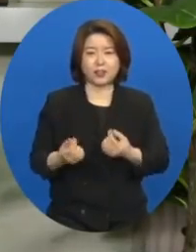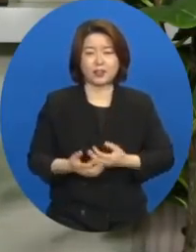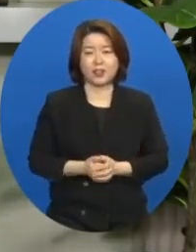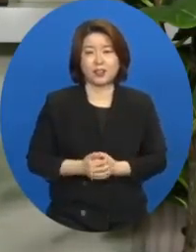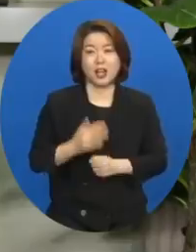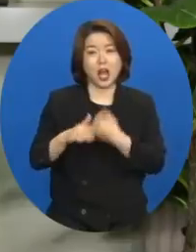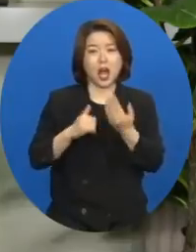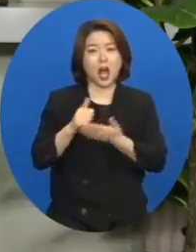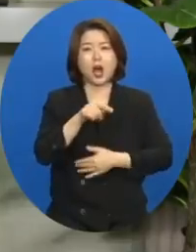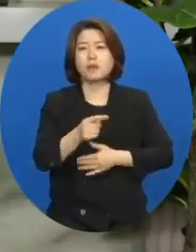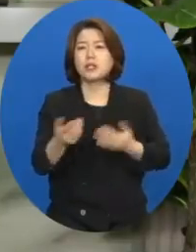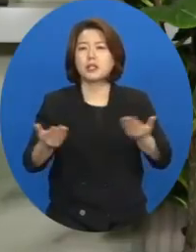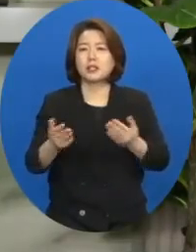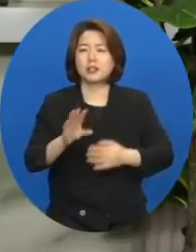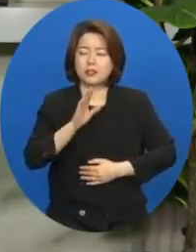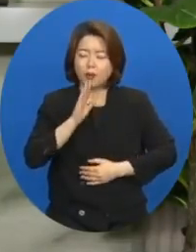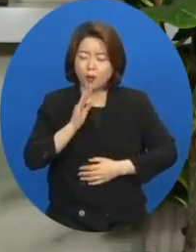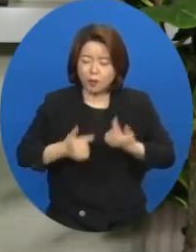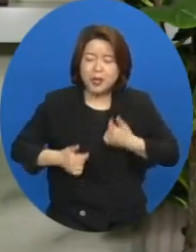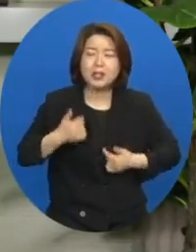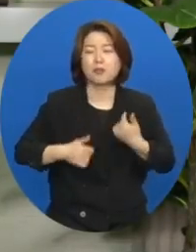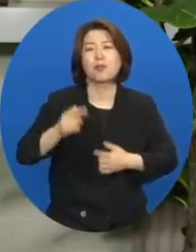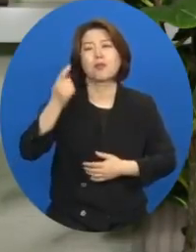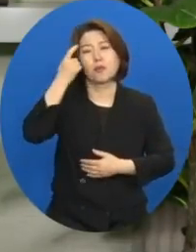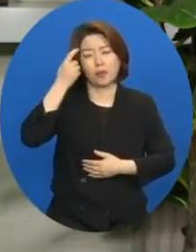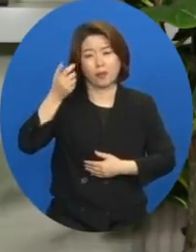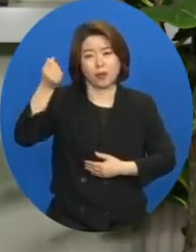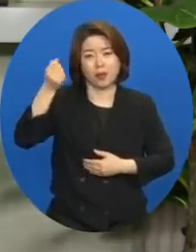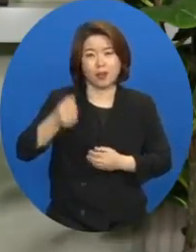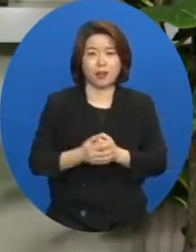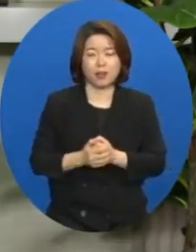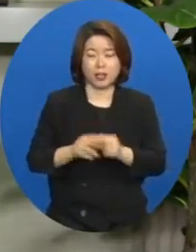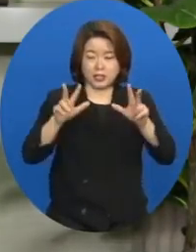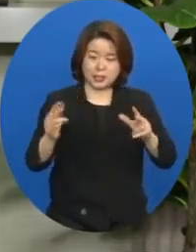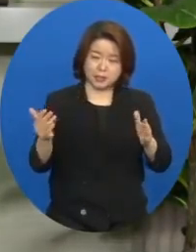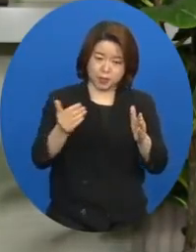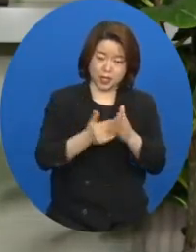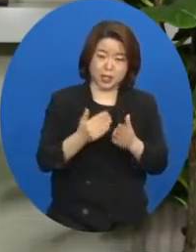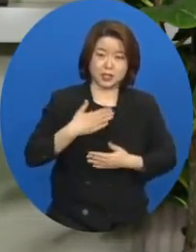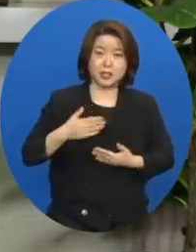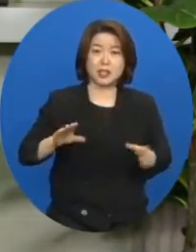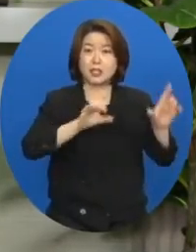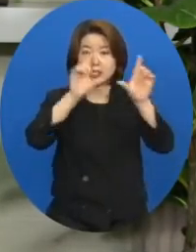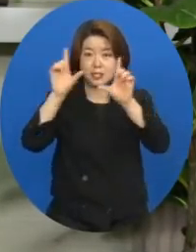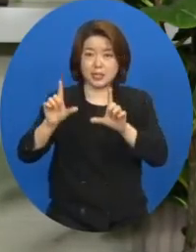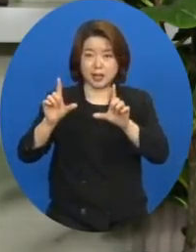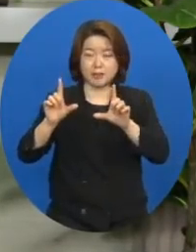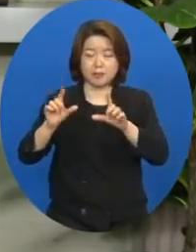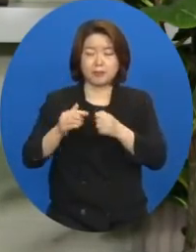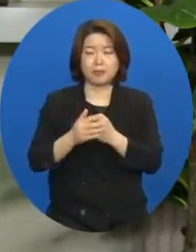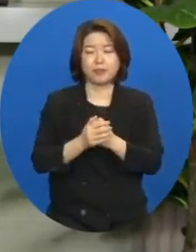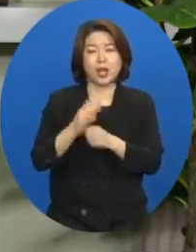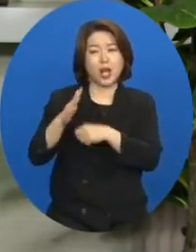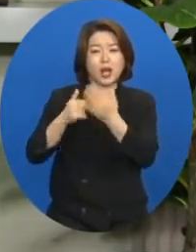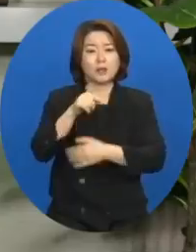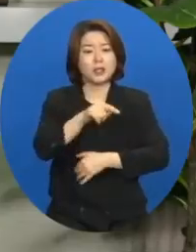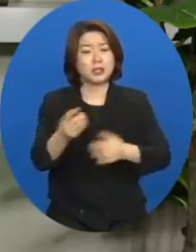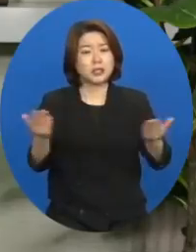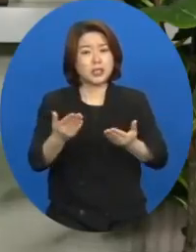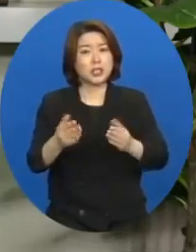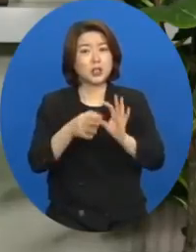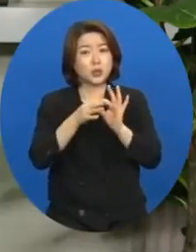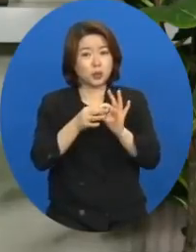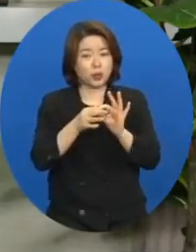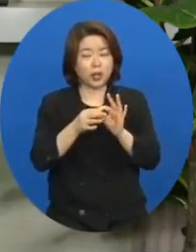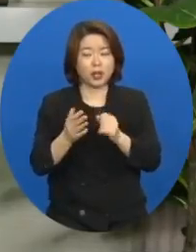하나님께서 그 일을 얼마나 기뻐하시는지 지금까지 제 삶에 있어서 하나님은 그 일로 인해서 제가